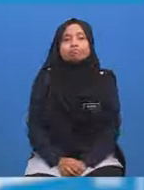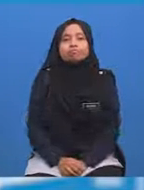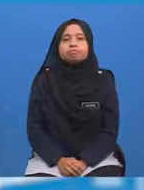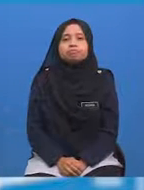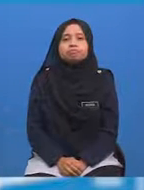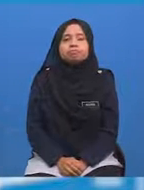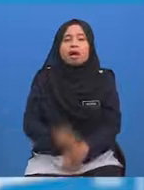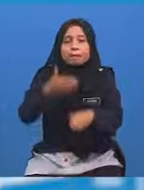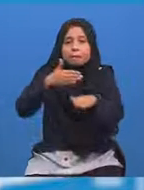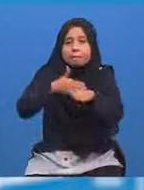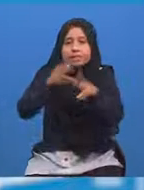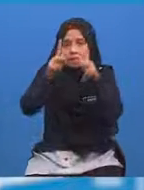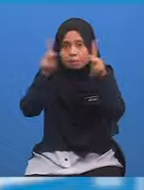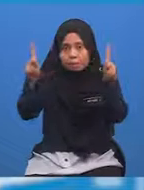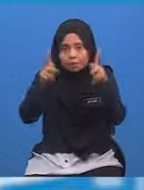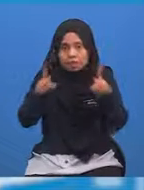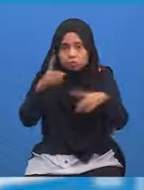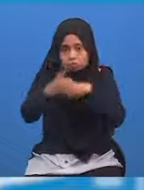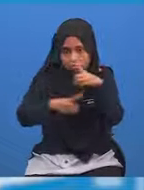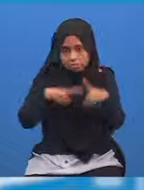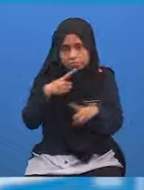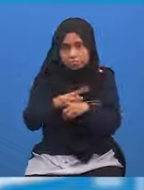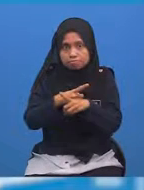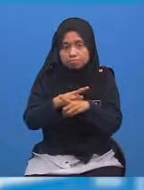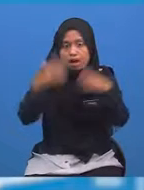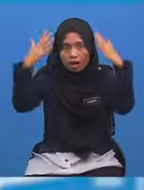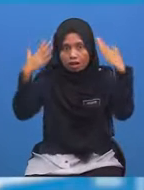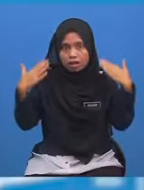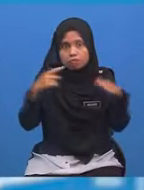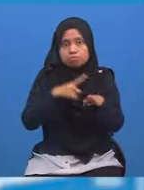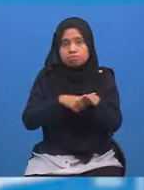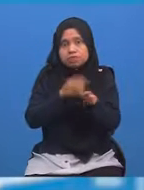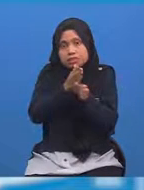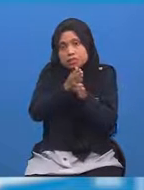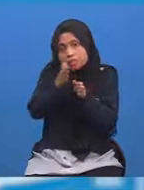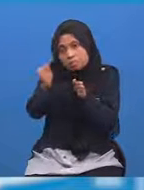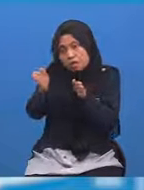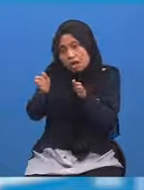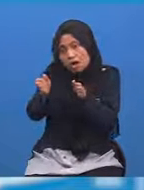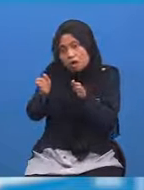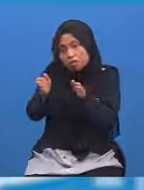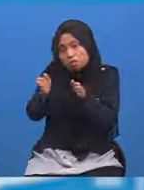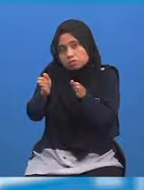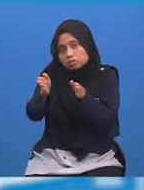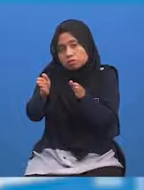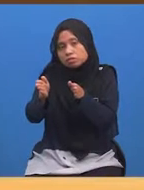Pada peta dunia ini Arab Saudi berada di sebelah barat Malaysia